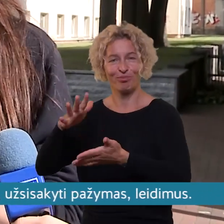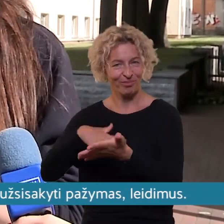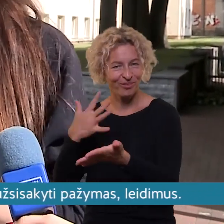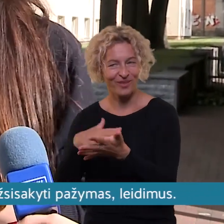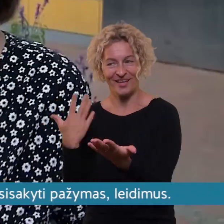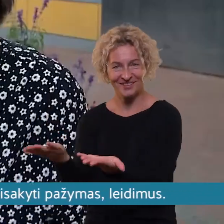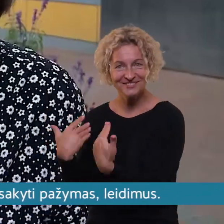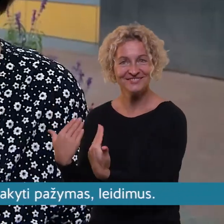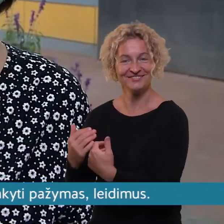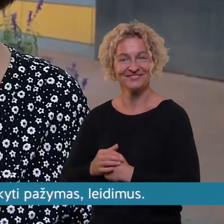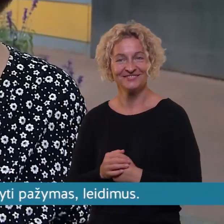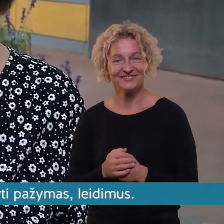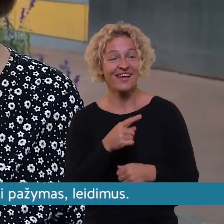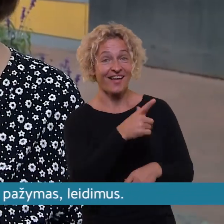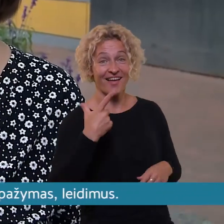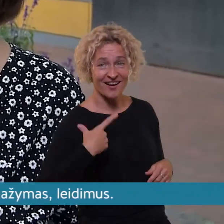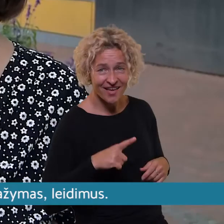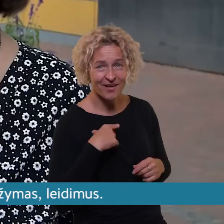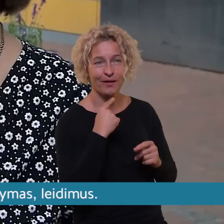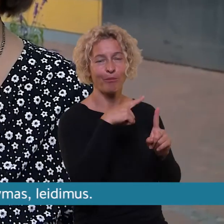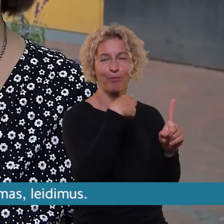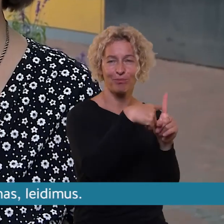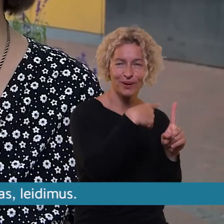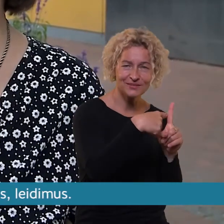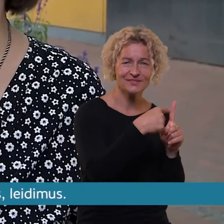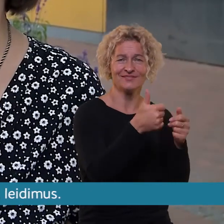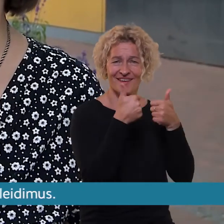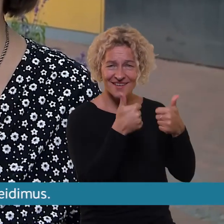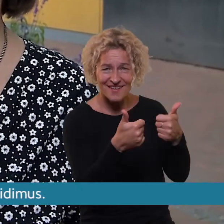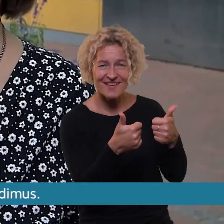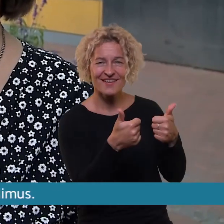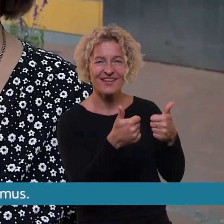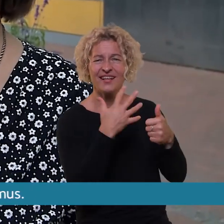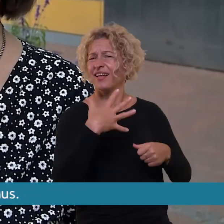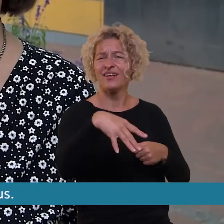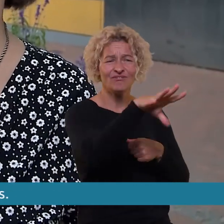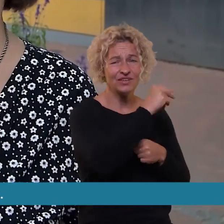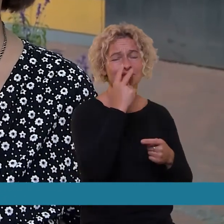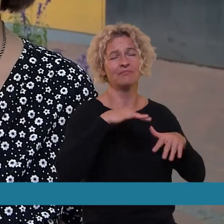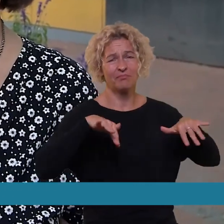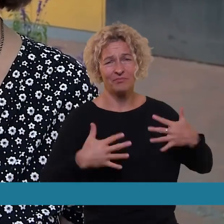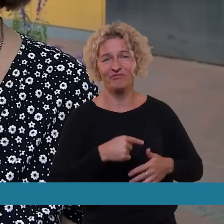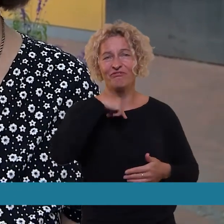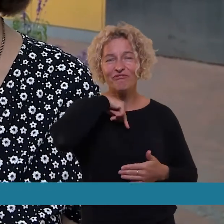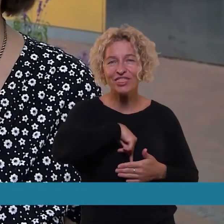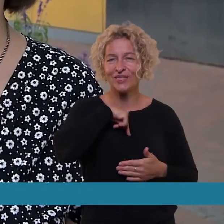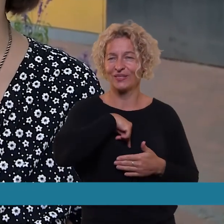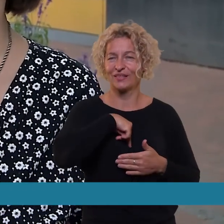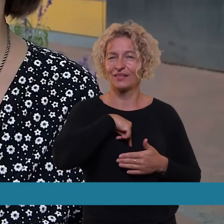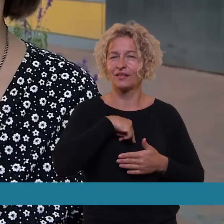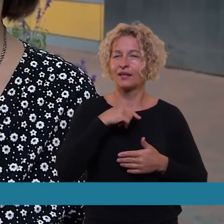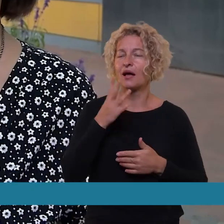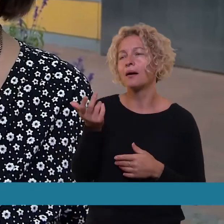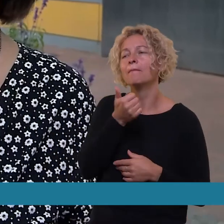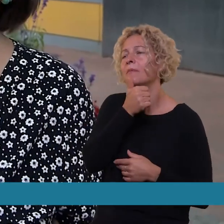sakoma, keep it going. Valdžios laukiam pliusų, kad būtų kažkokių gerų mūsų žmonėms, biškai, nuvargiai esam visi, morališkai.